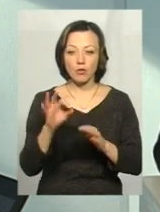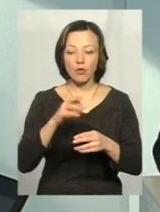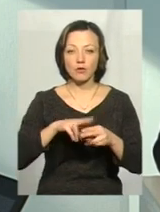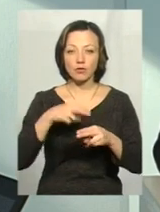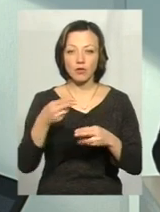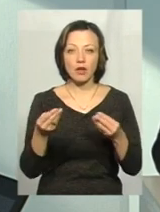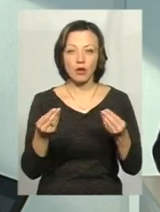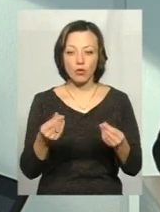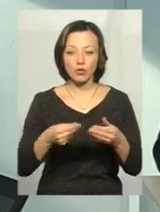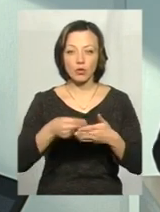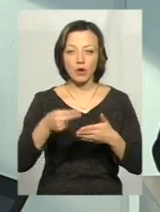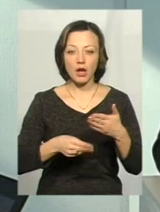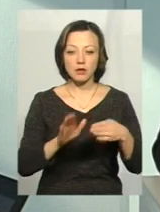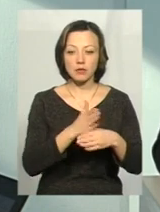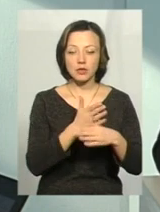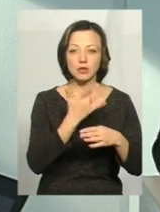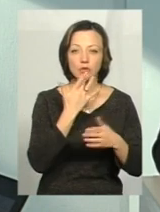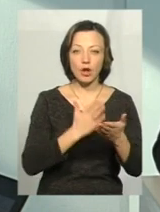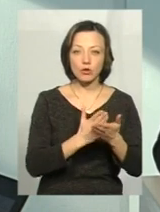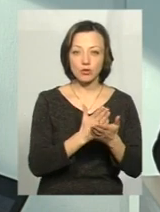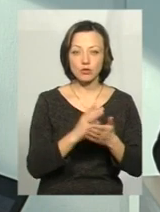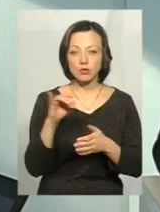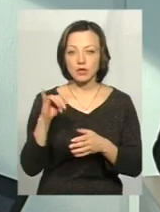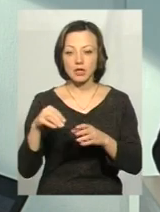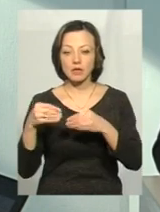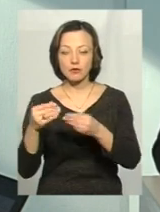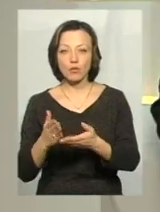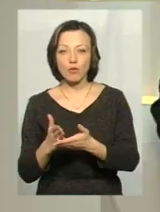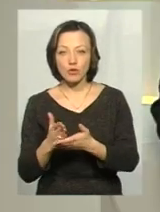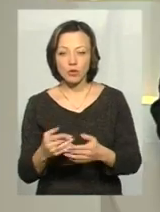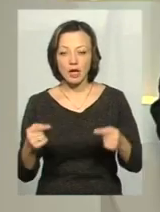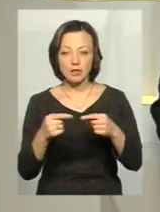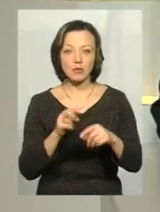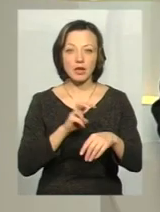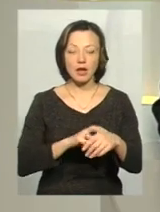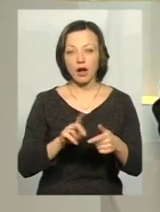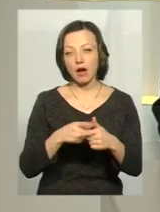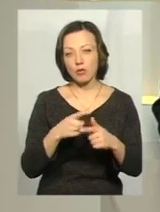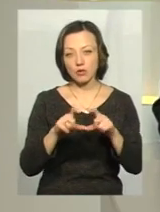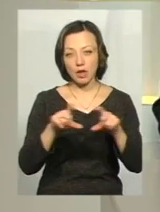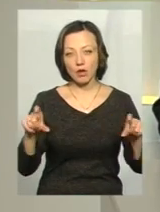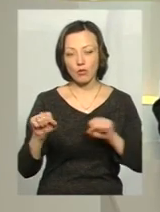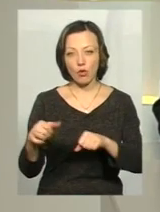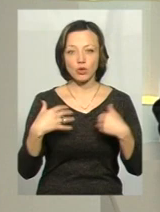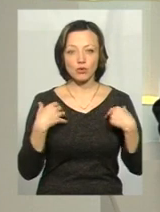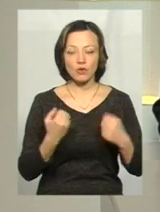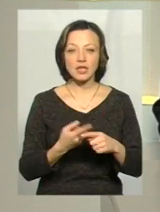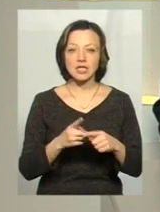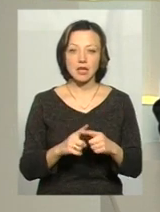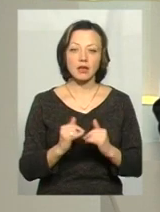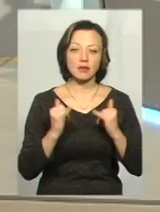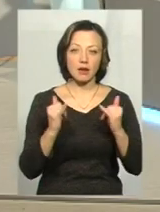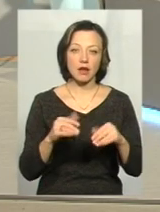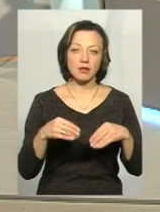коштів, який укладений між Національною службою надавачем послуг, а саме лікарем або закладом охорони здоров'я. Це для